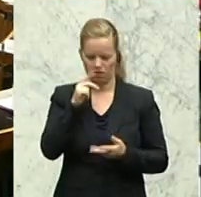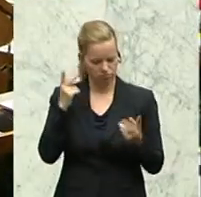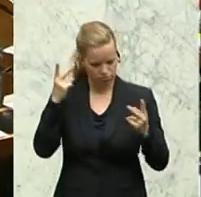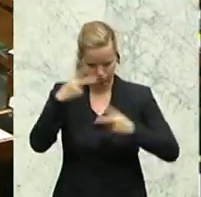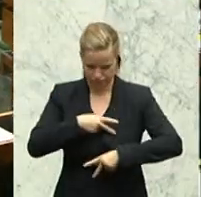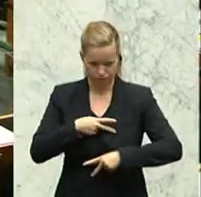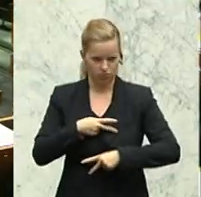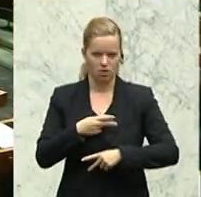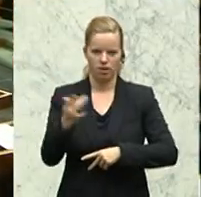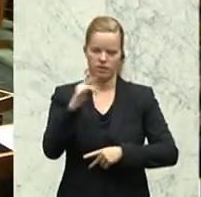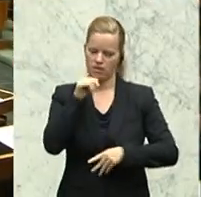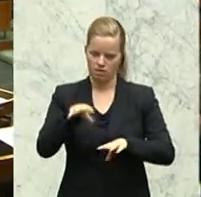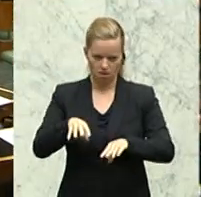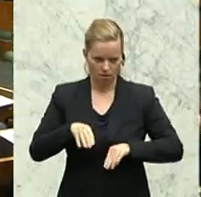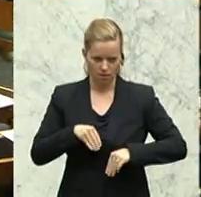Einwendungen auch schriftlich vor.